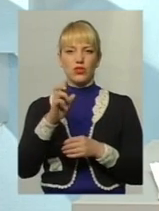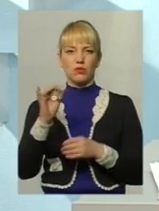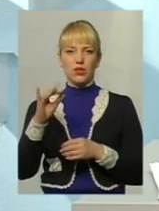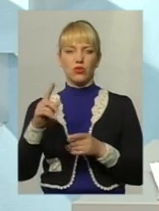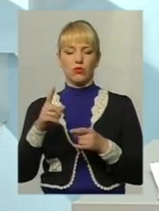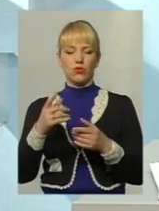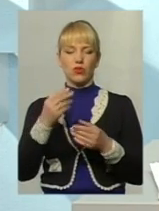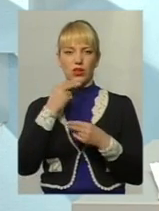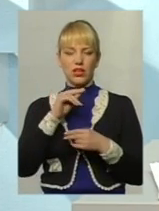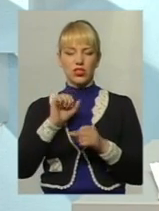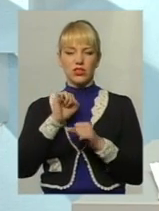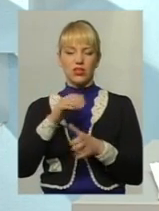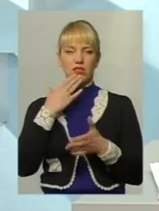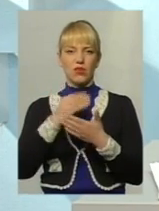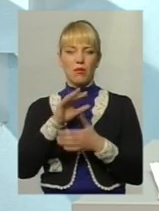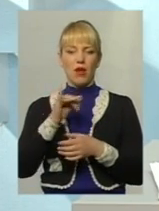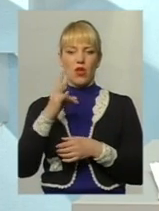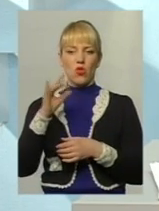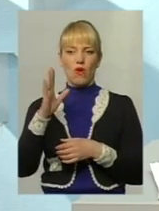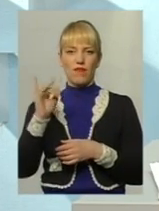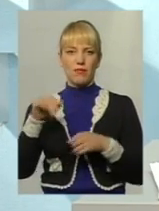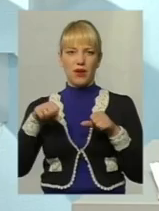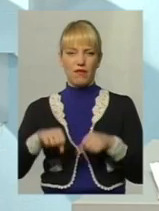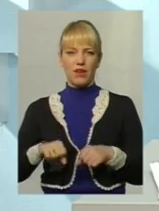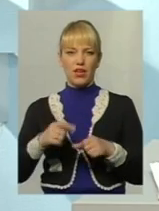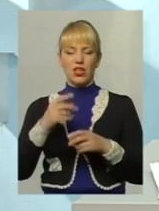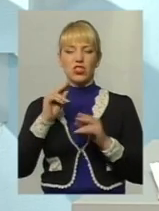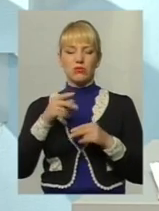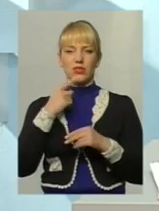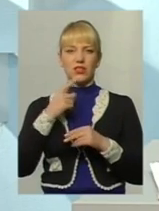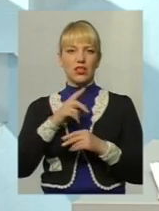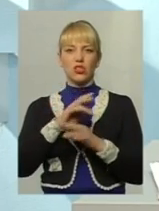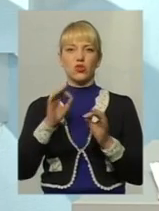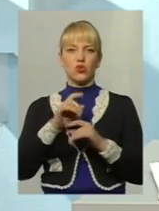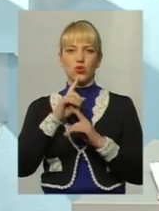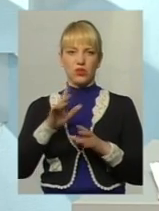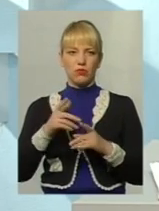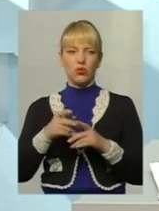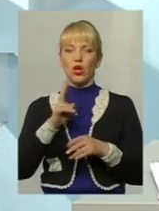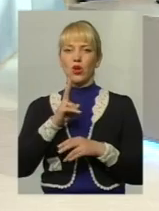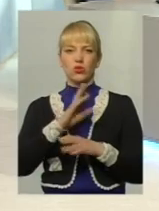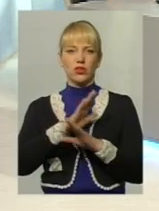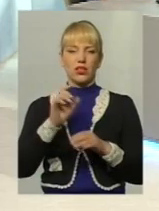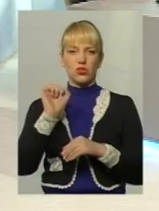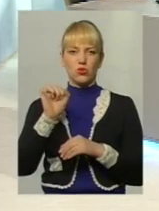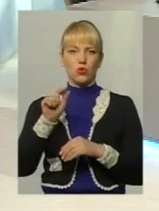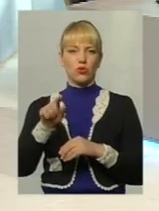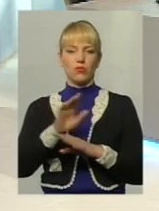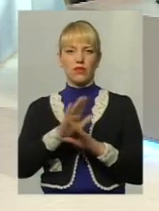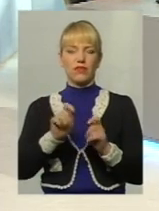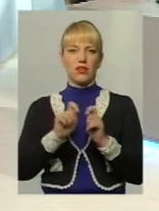захистити свої майнові права, ніж сказати, що нічого не буде. Тобто, хто не стукає, то тому і не відкриють двері. І